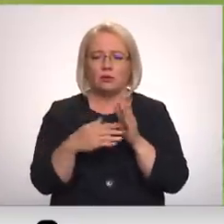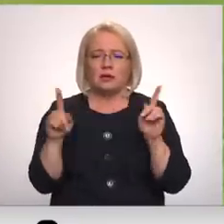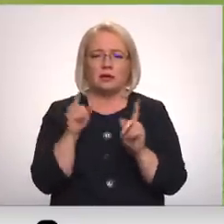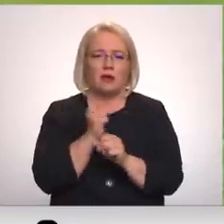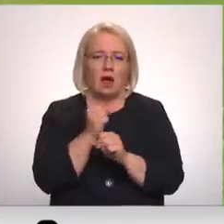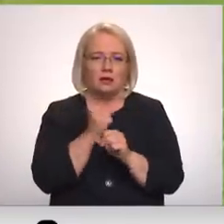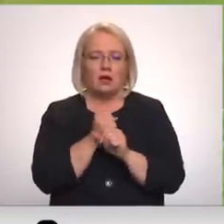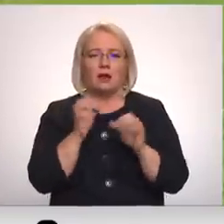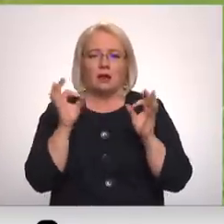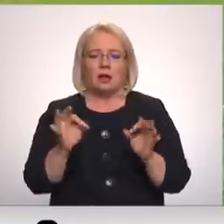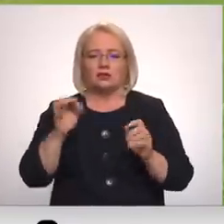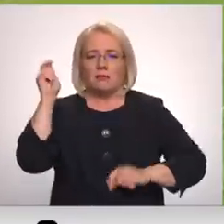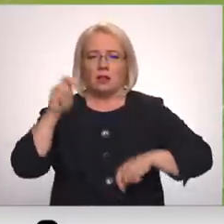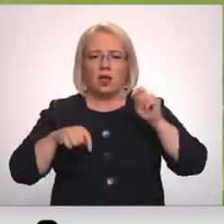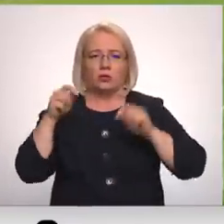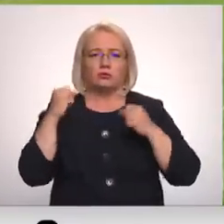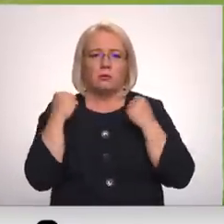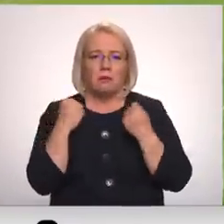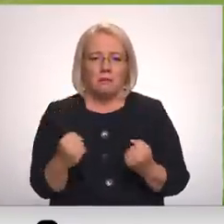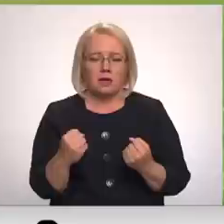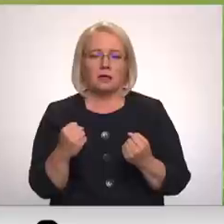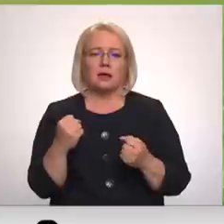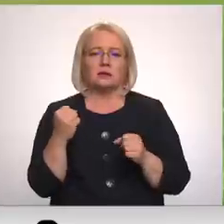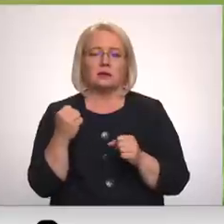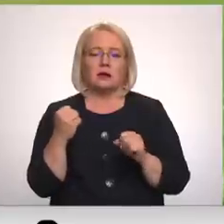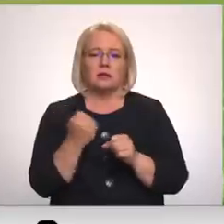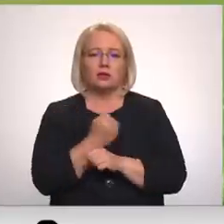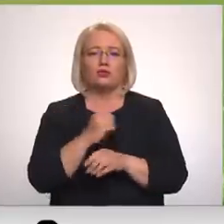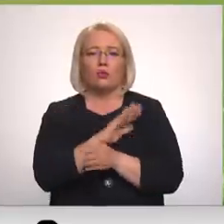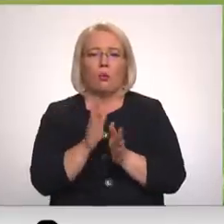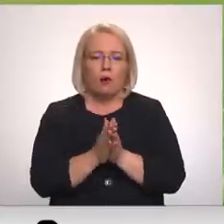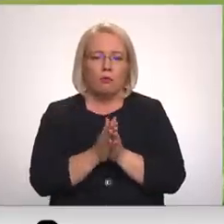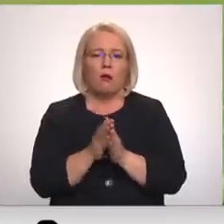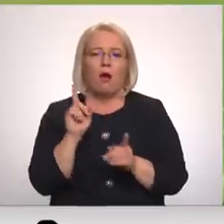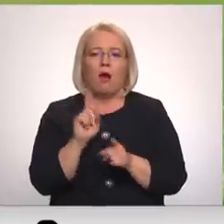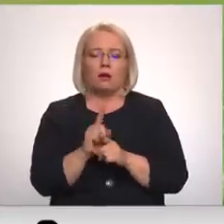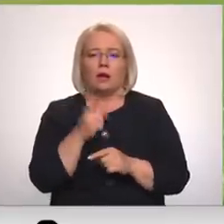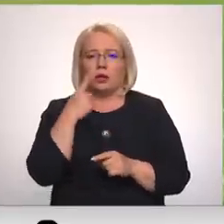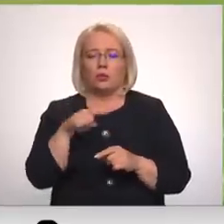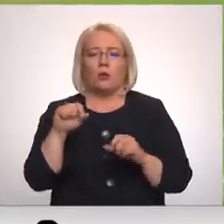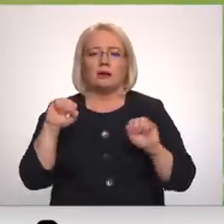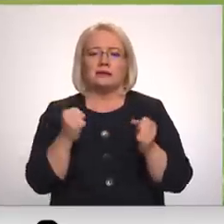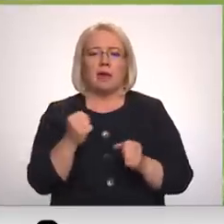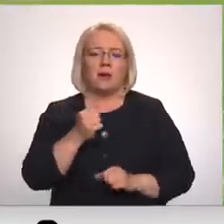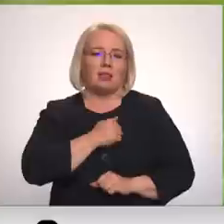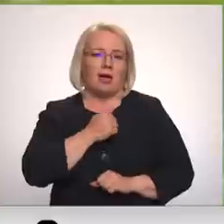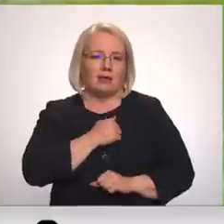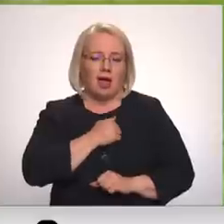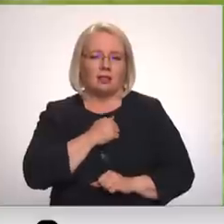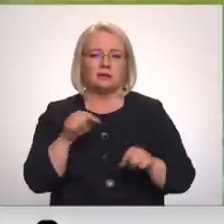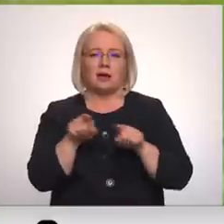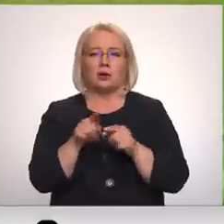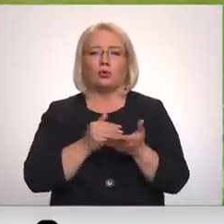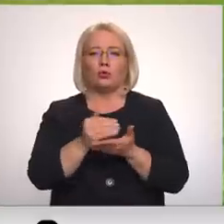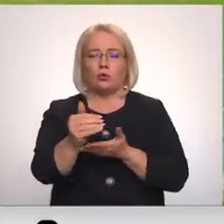ka tiešām lietus ir pamatīgs, taču kopumā arī no Ziemeļlatgales, kur turpmāk